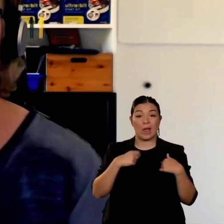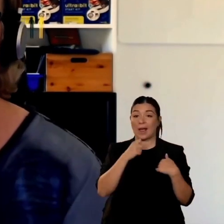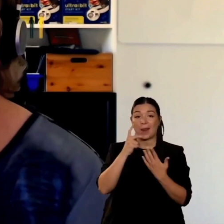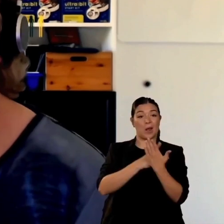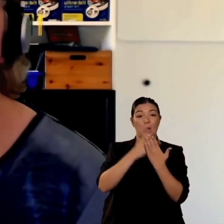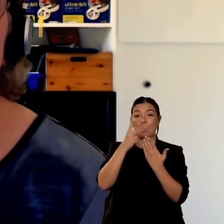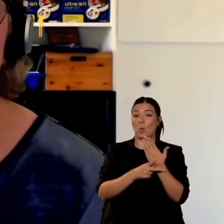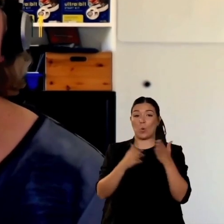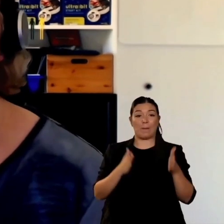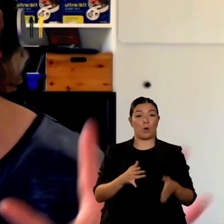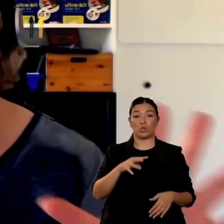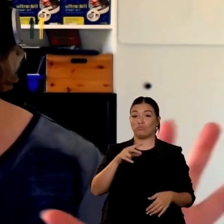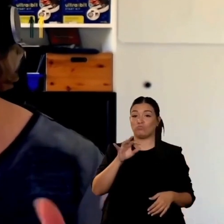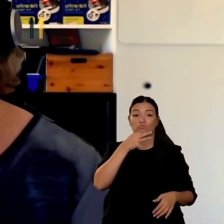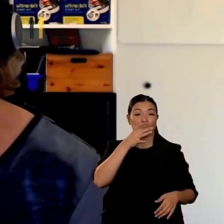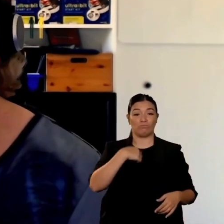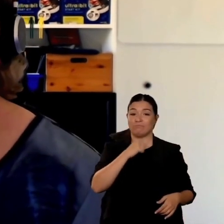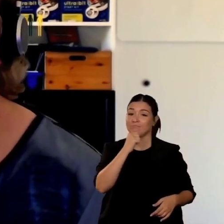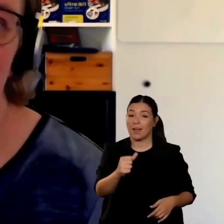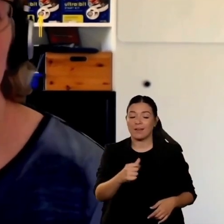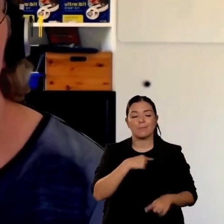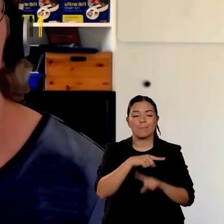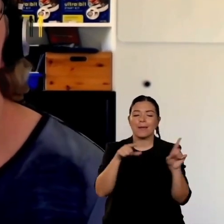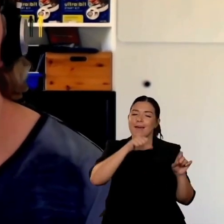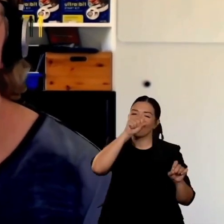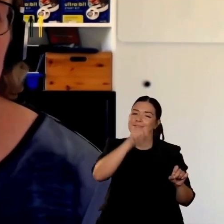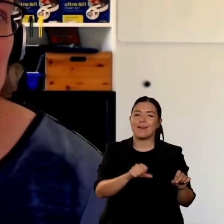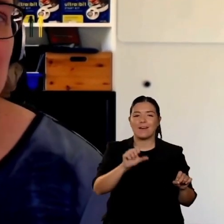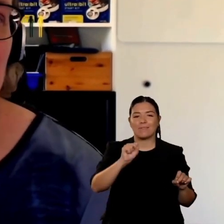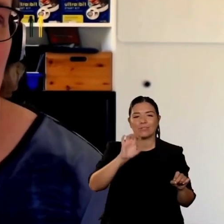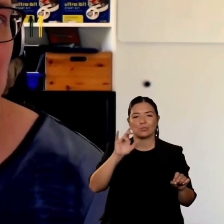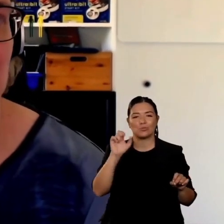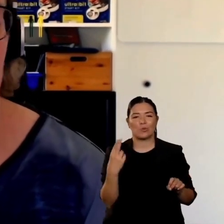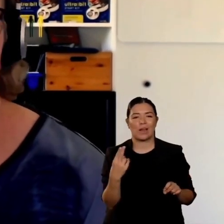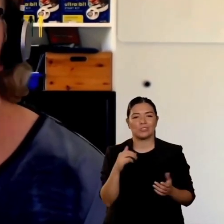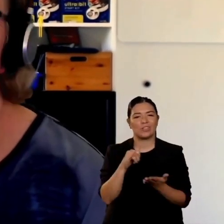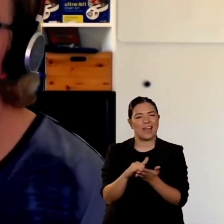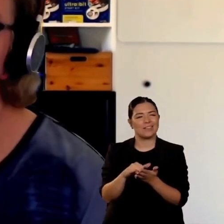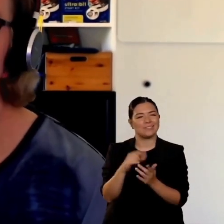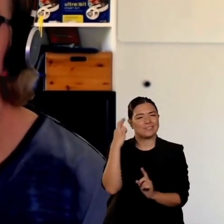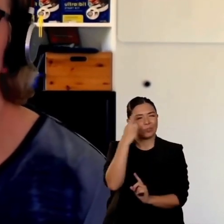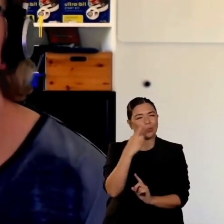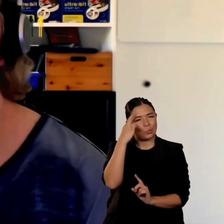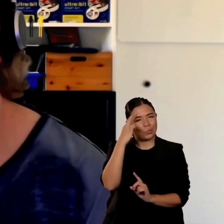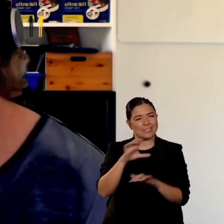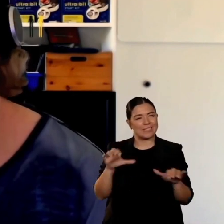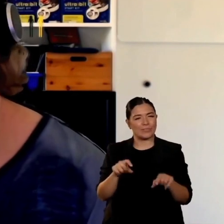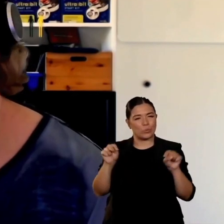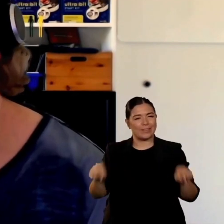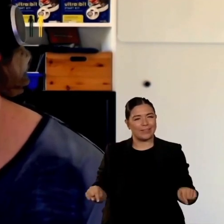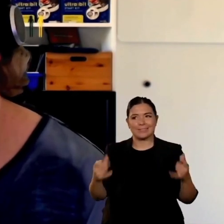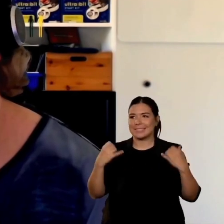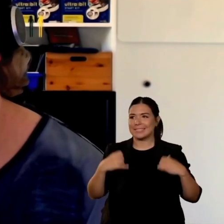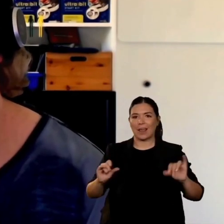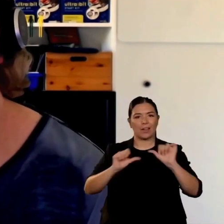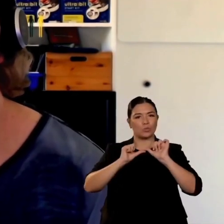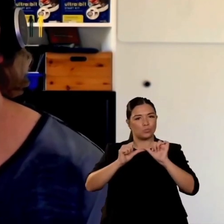vedo che scratch ha un grande impatto sui bimbi che dall'inizio non sanno